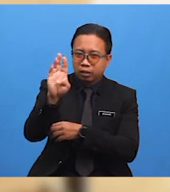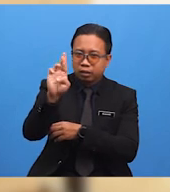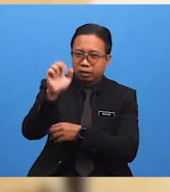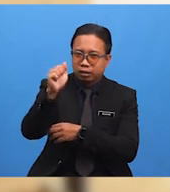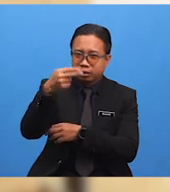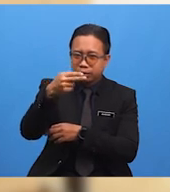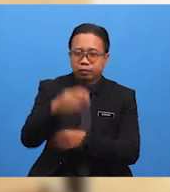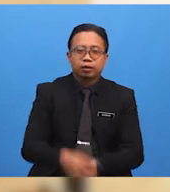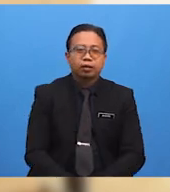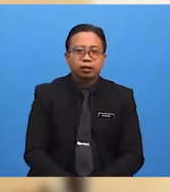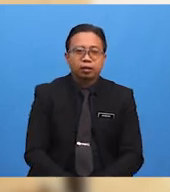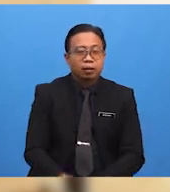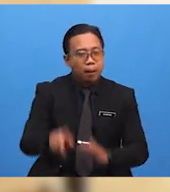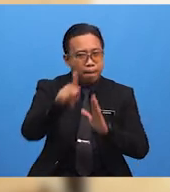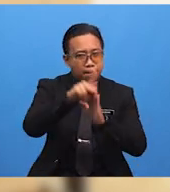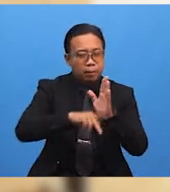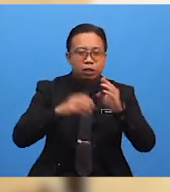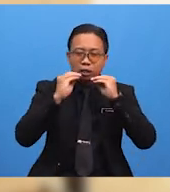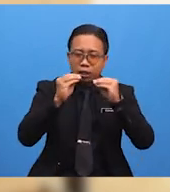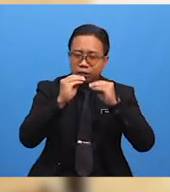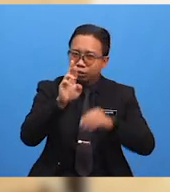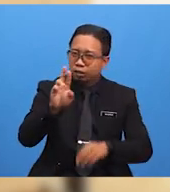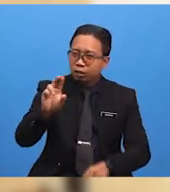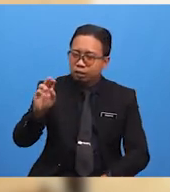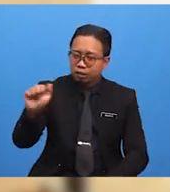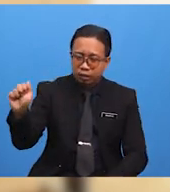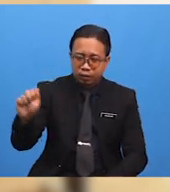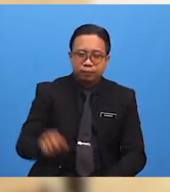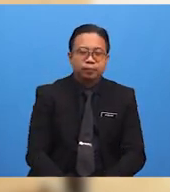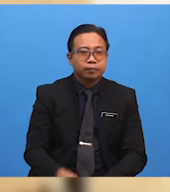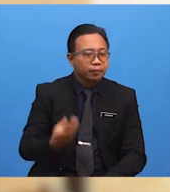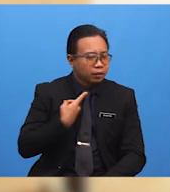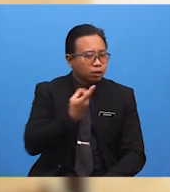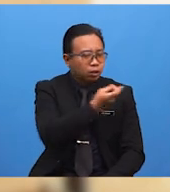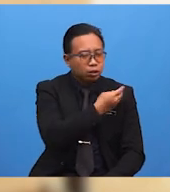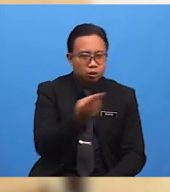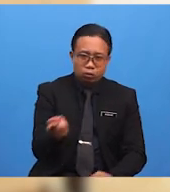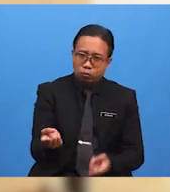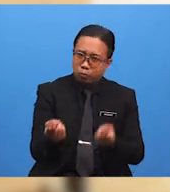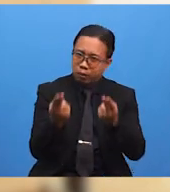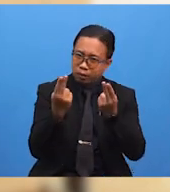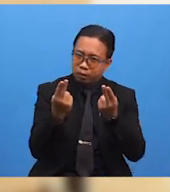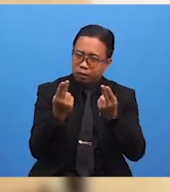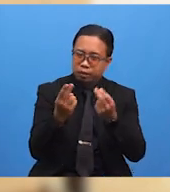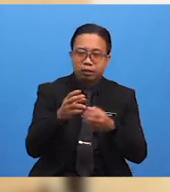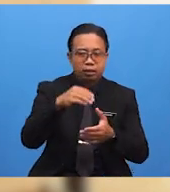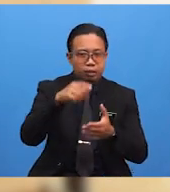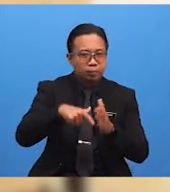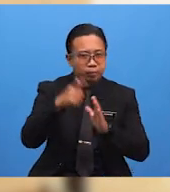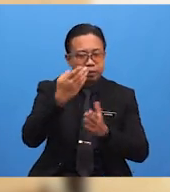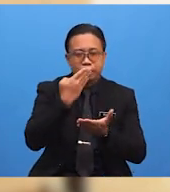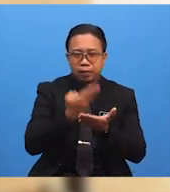Iaitu pengajaran Supaya kita berupaya Lebih baik dalam